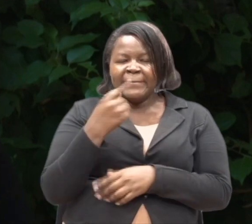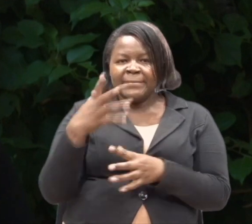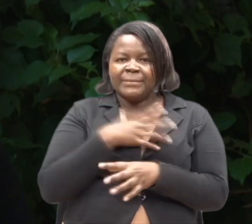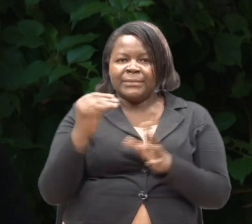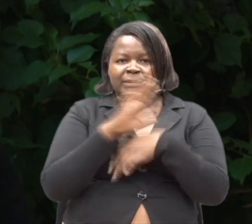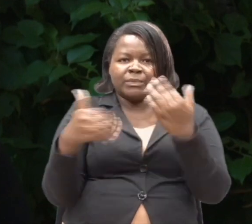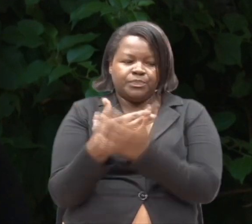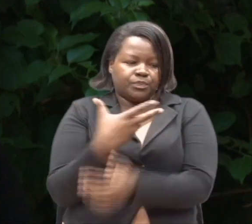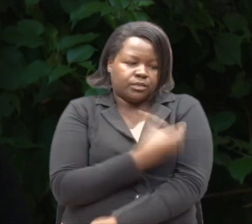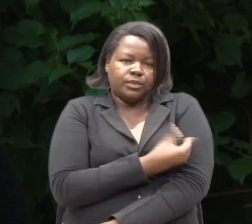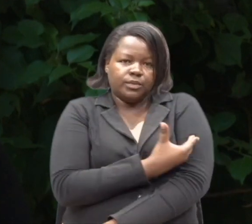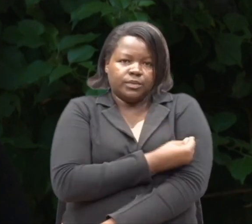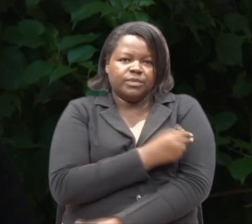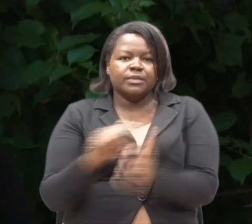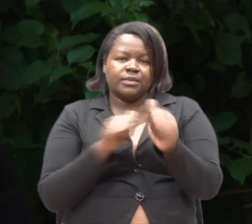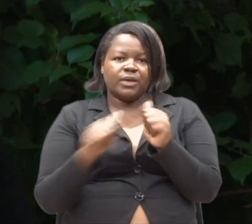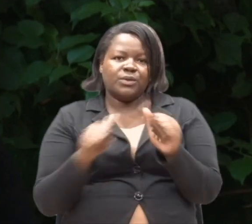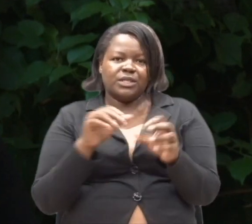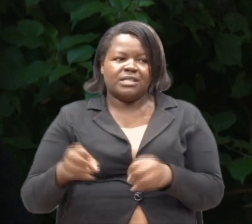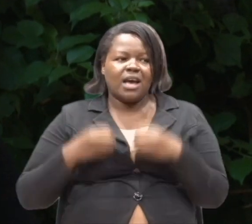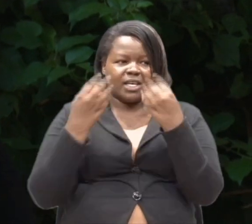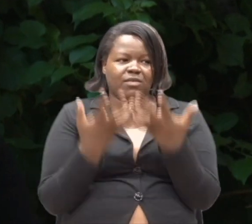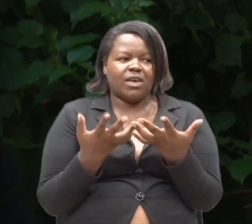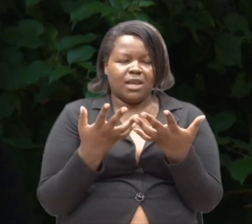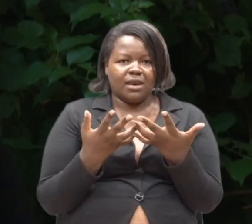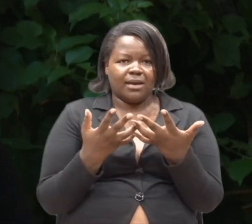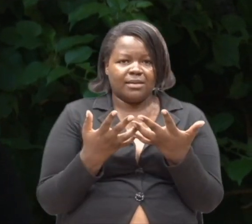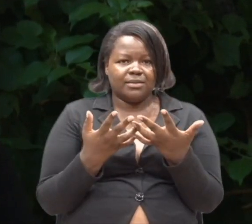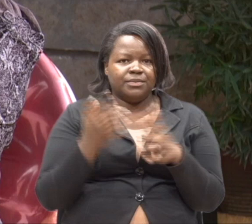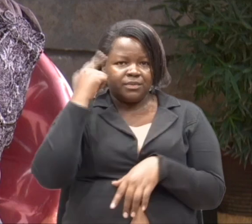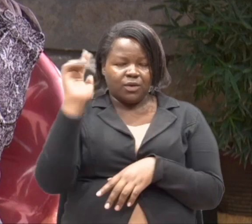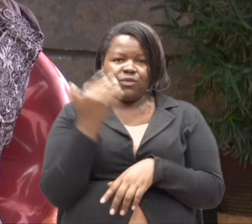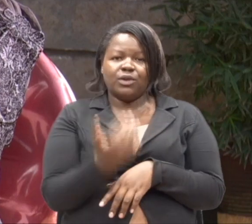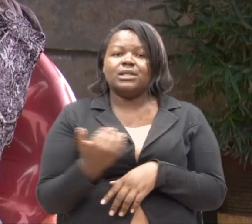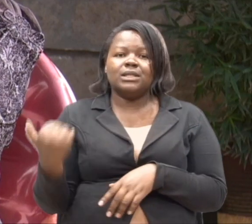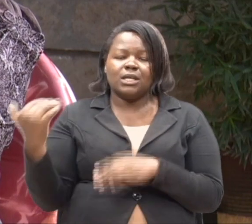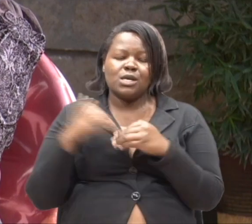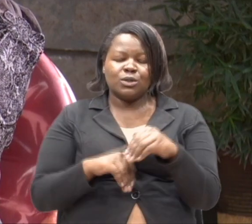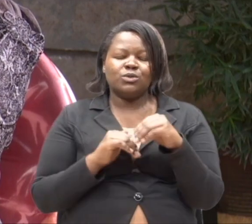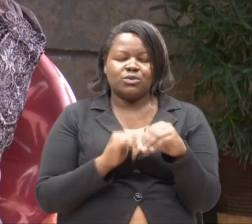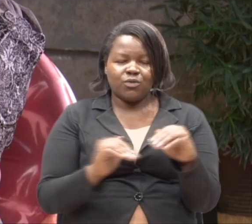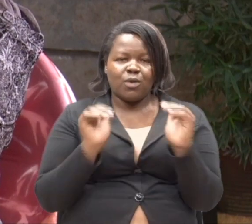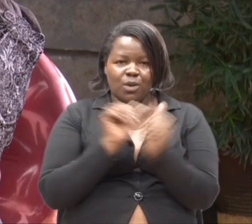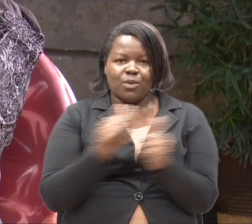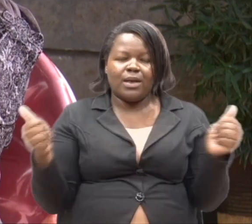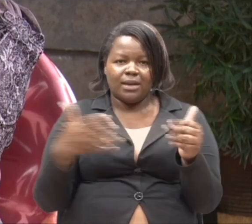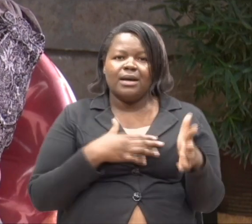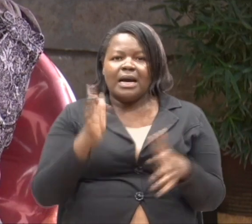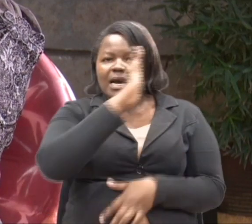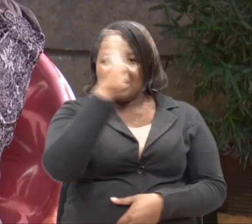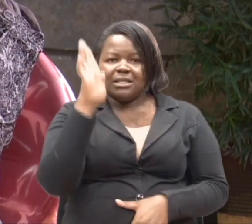vaccines zinapeanangwa kwa watoto. Wazifuatilie,